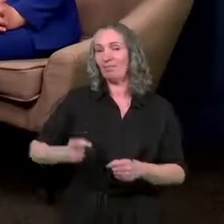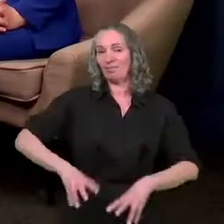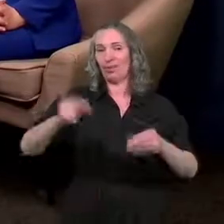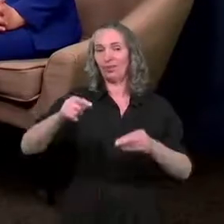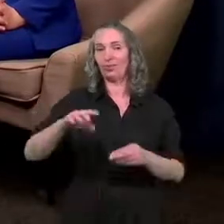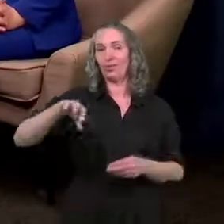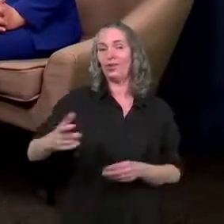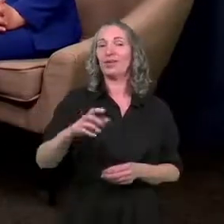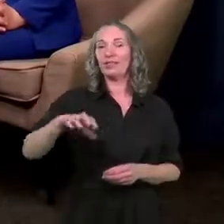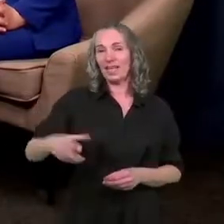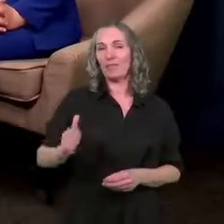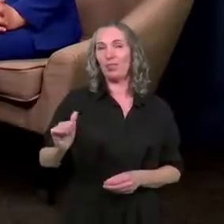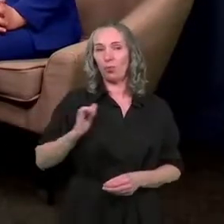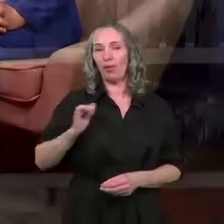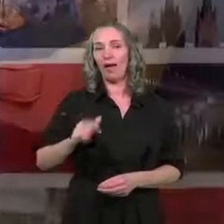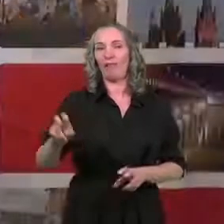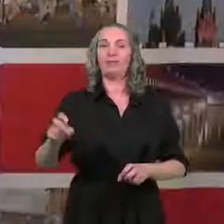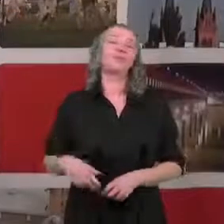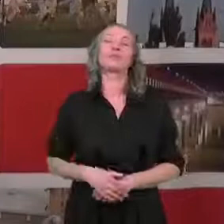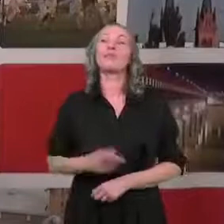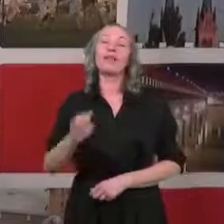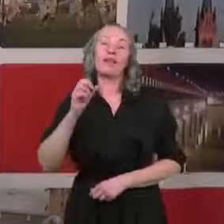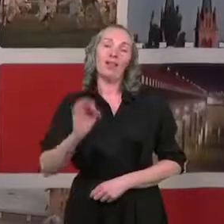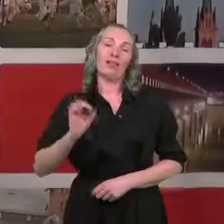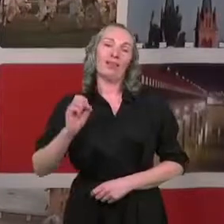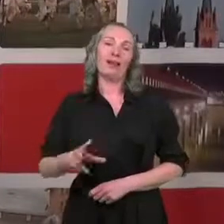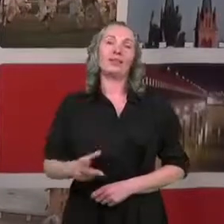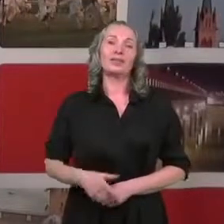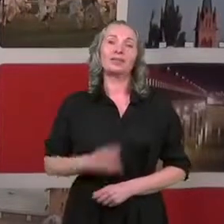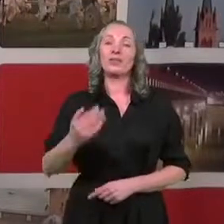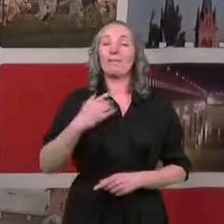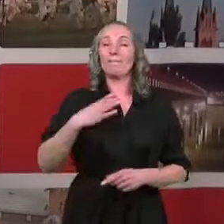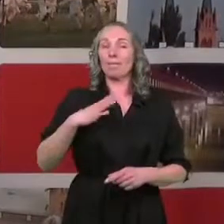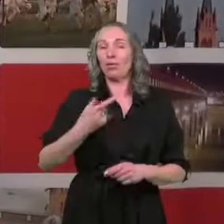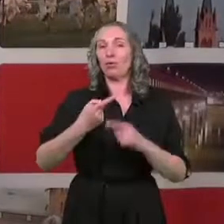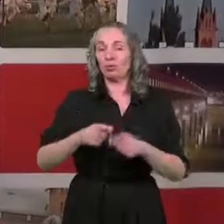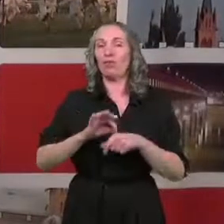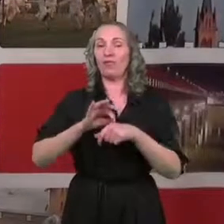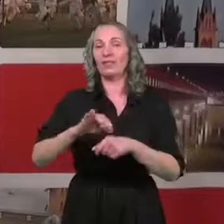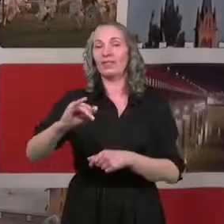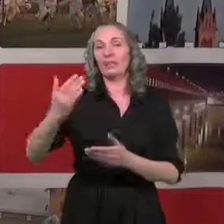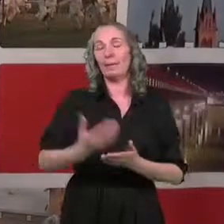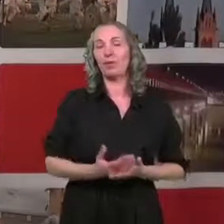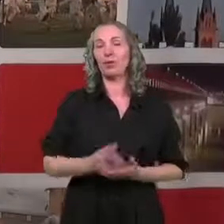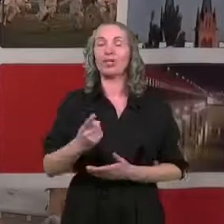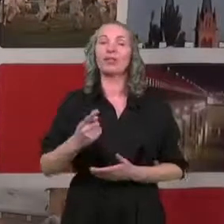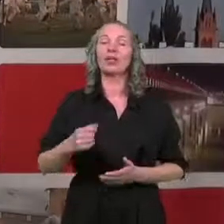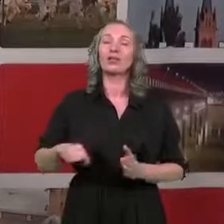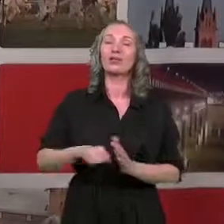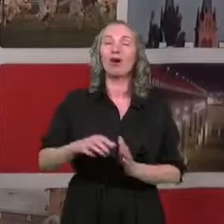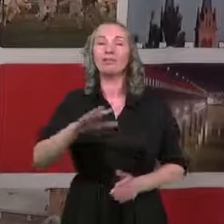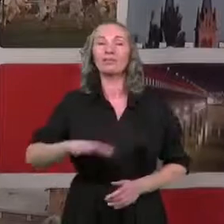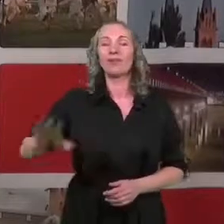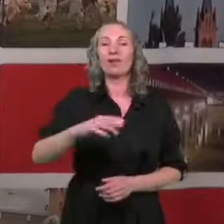zespołu Kujawy. Okej. Dokładnie tak. To było krótkie wprowadzenie i zaproszenie do obchodów,